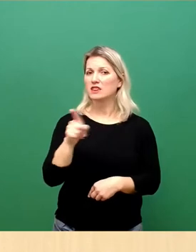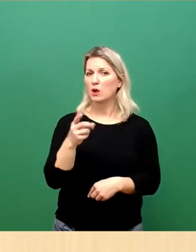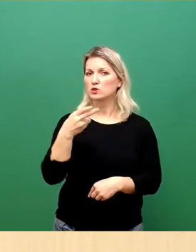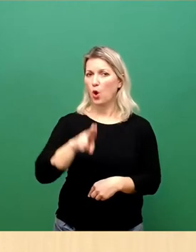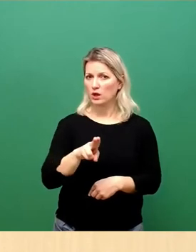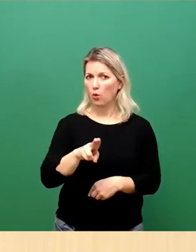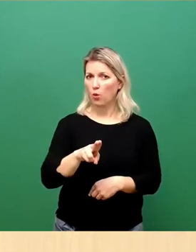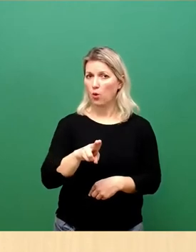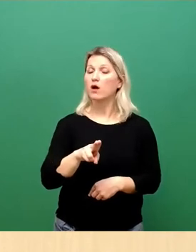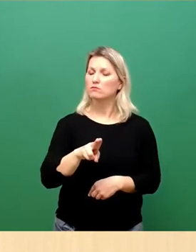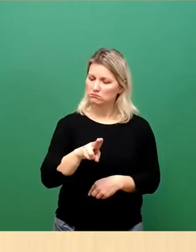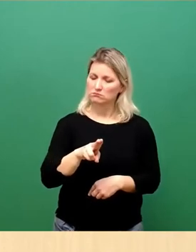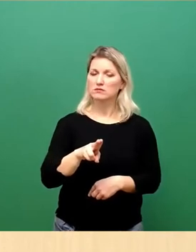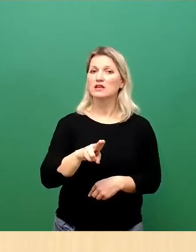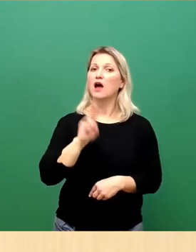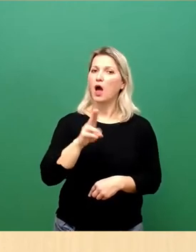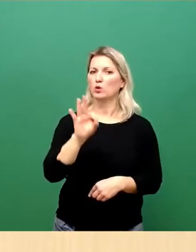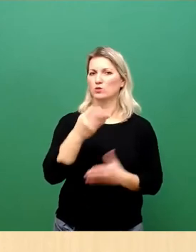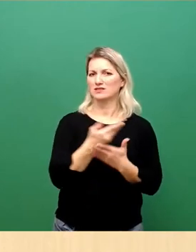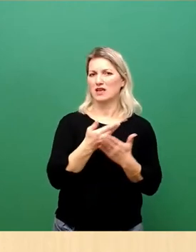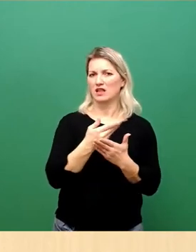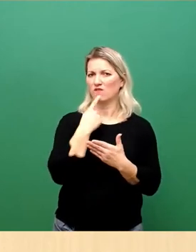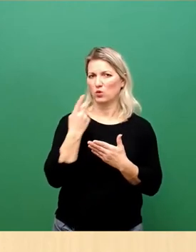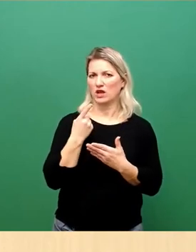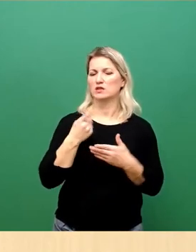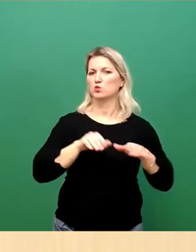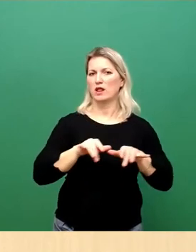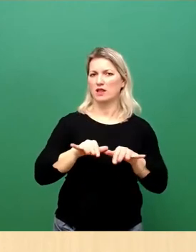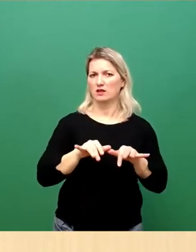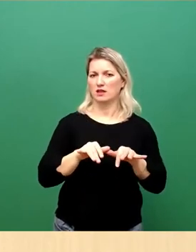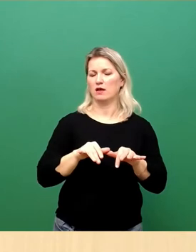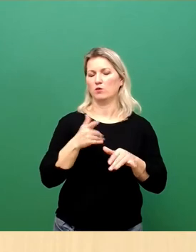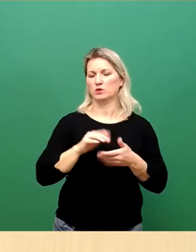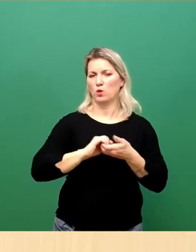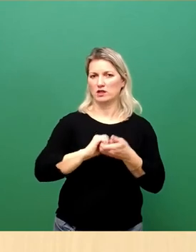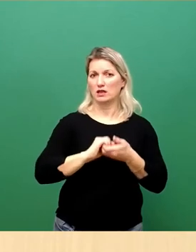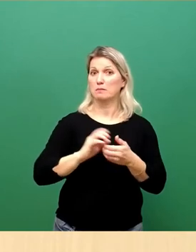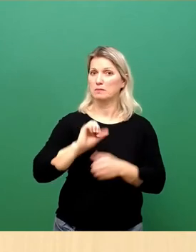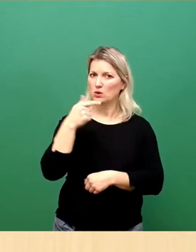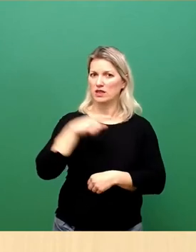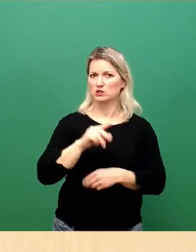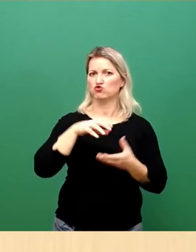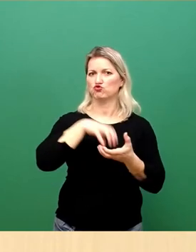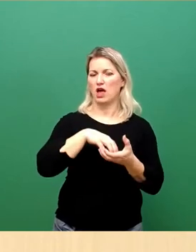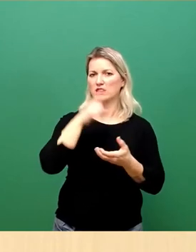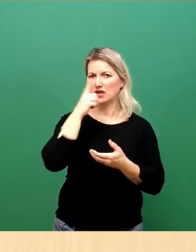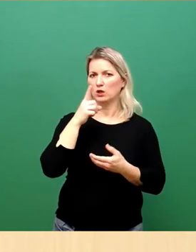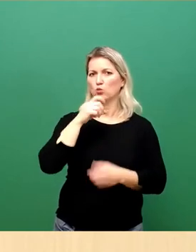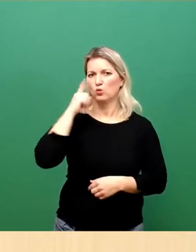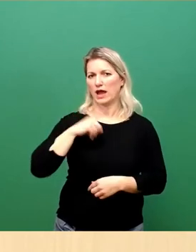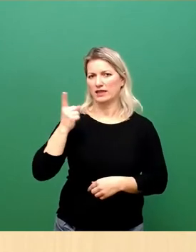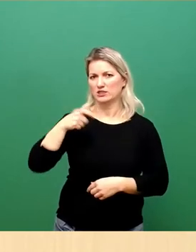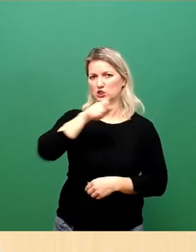Zeichen der Solidarität, vor allem für die ukrainische Community in unserer Stadt. Die Deckungsquelle wird